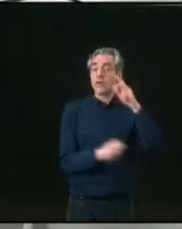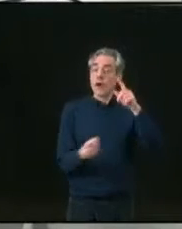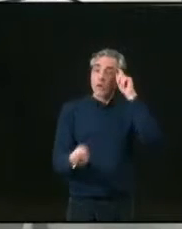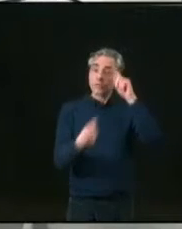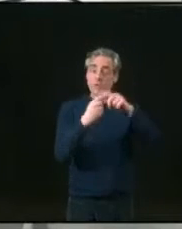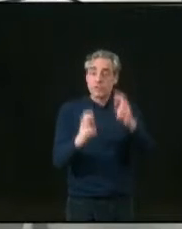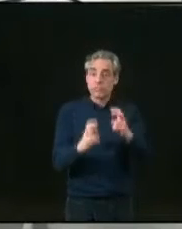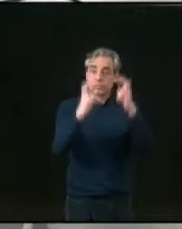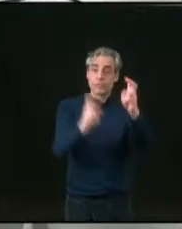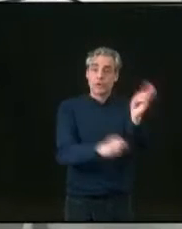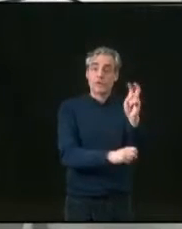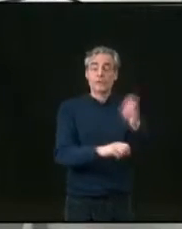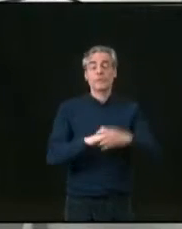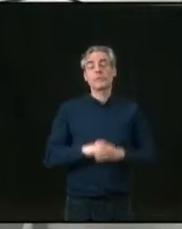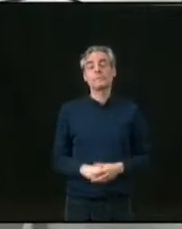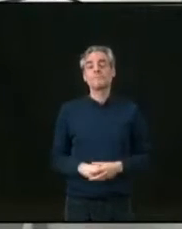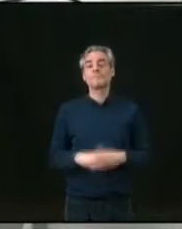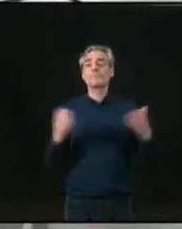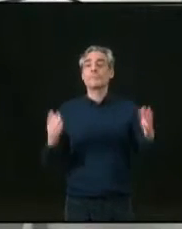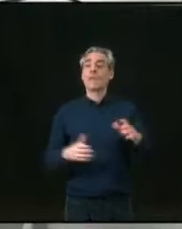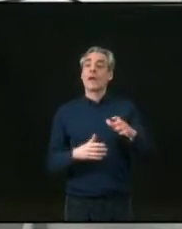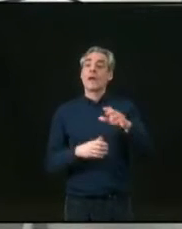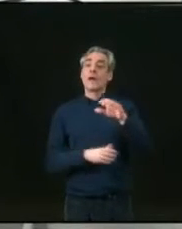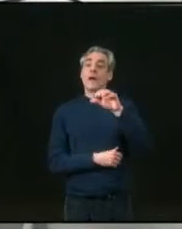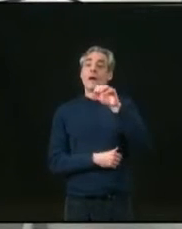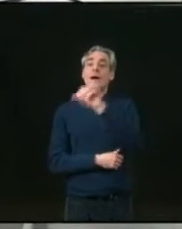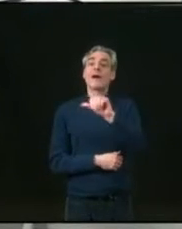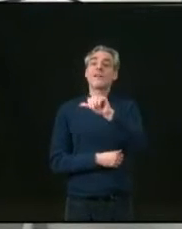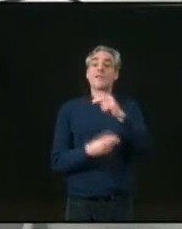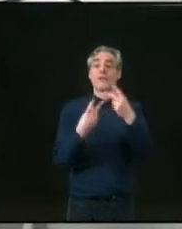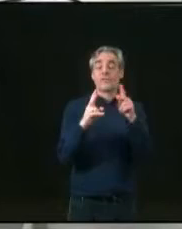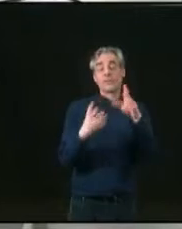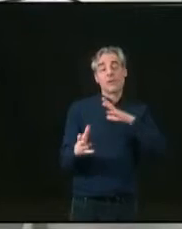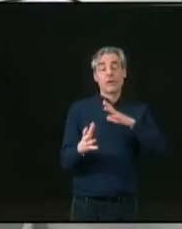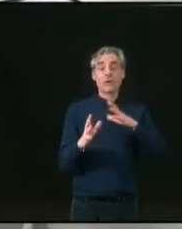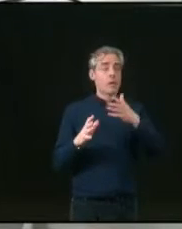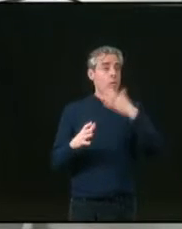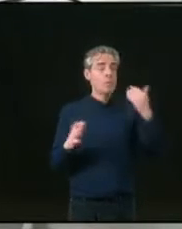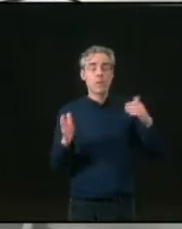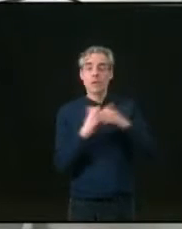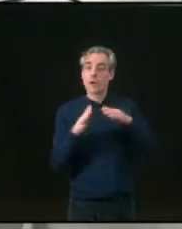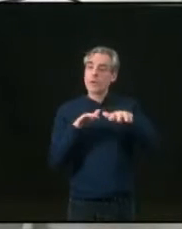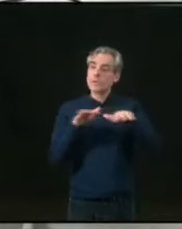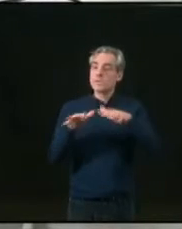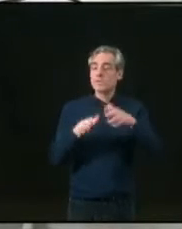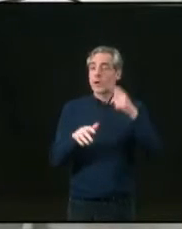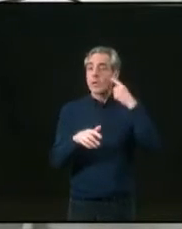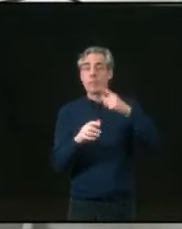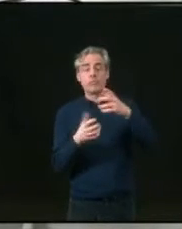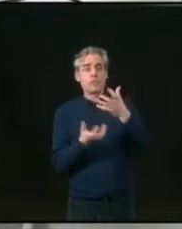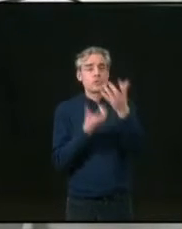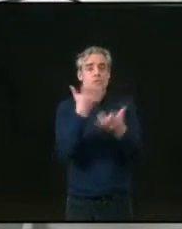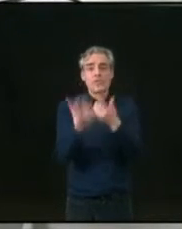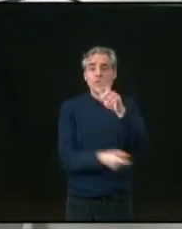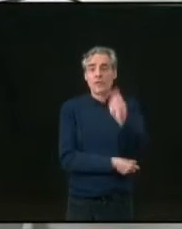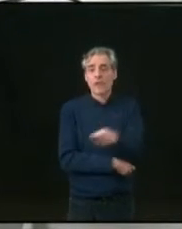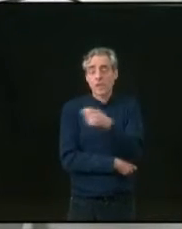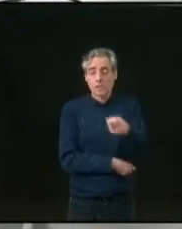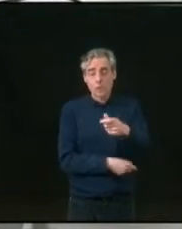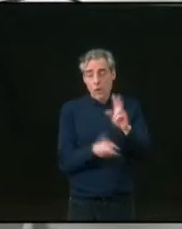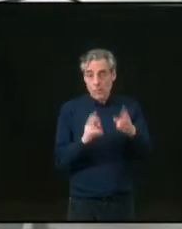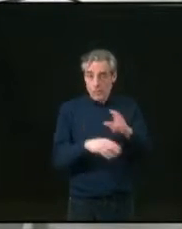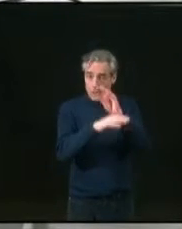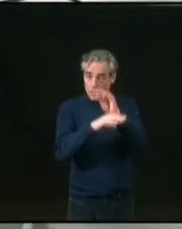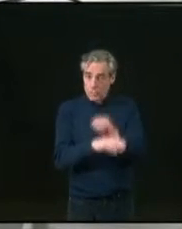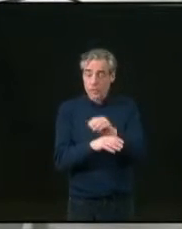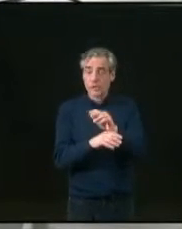objectifs environnementaux ? Alfort-Ville dispose d'un outil merveilleux pour chauffer de manière responsable des milliers de foyers Alfort-Villais. Nous devons